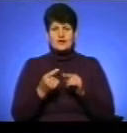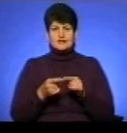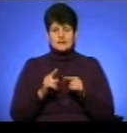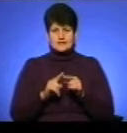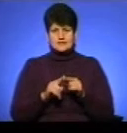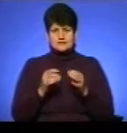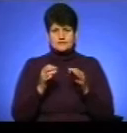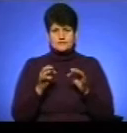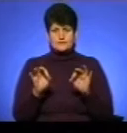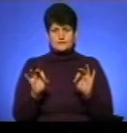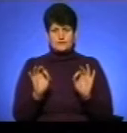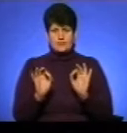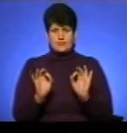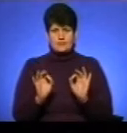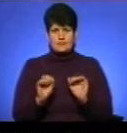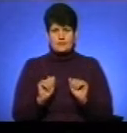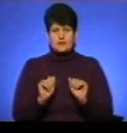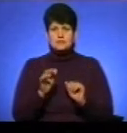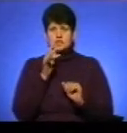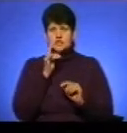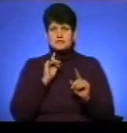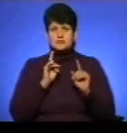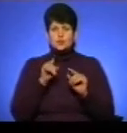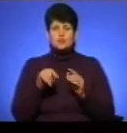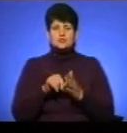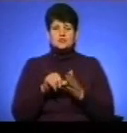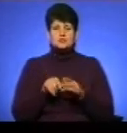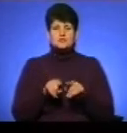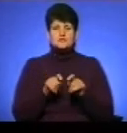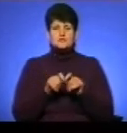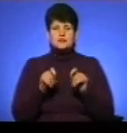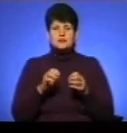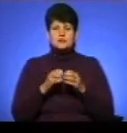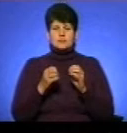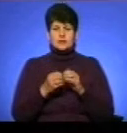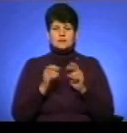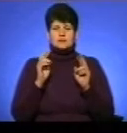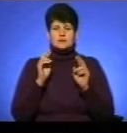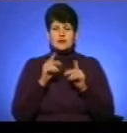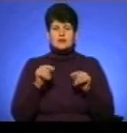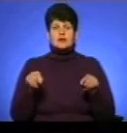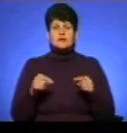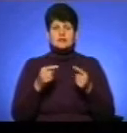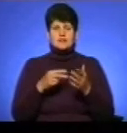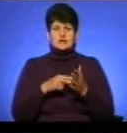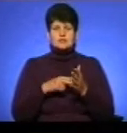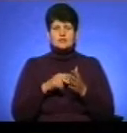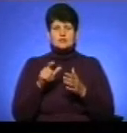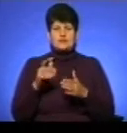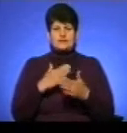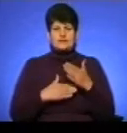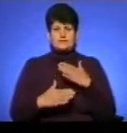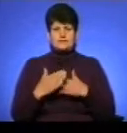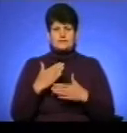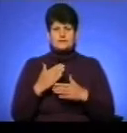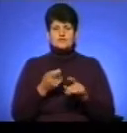доступності належним чином». Під час семінару його учасники також порушили проблему неналежної реабілітації осіб з інвалідністю.